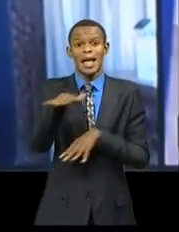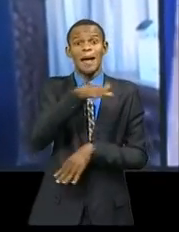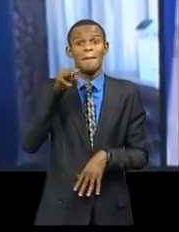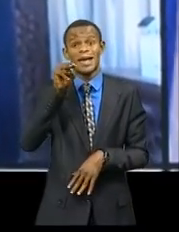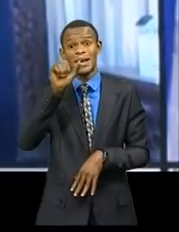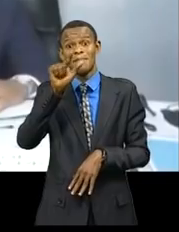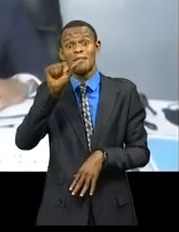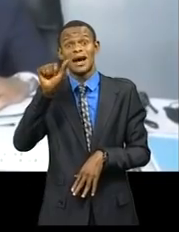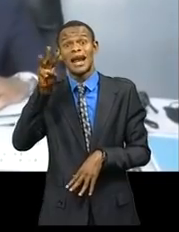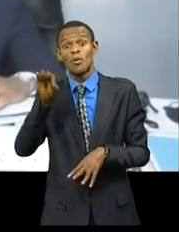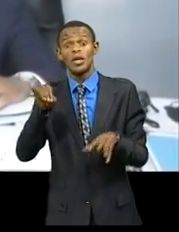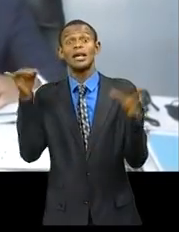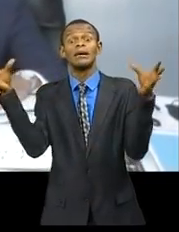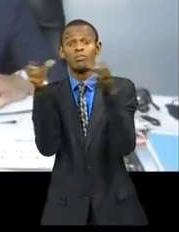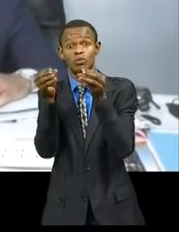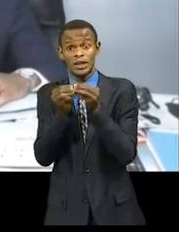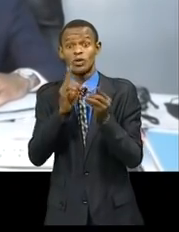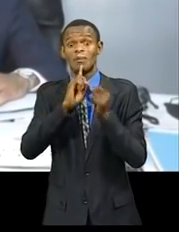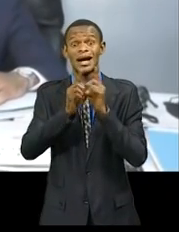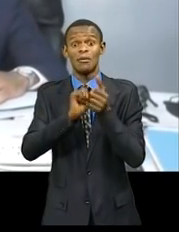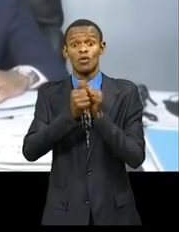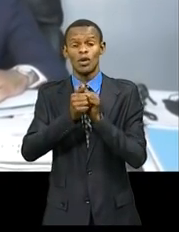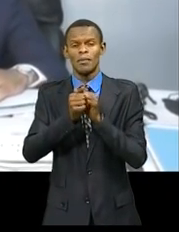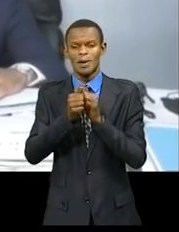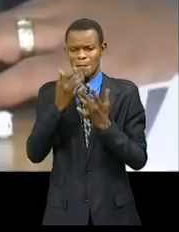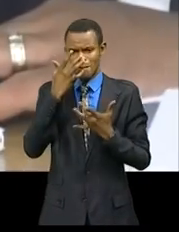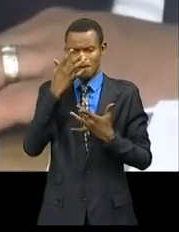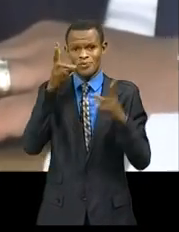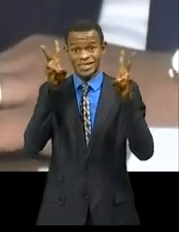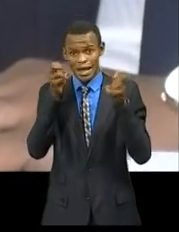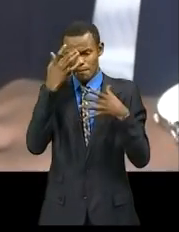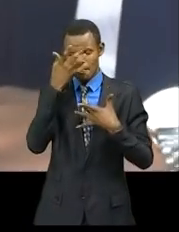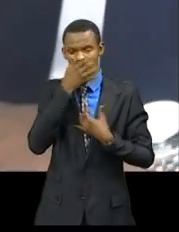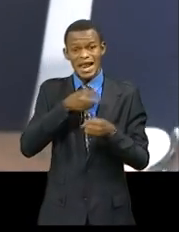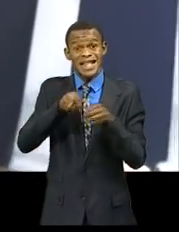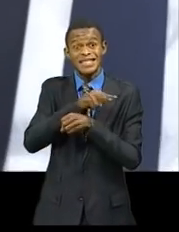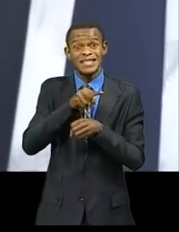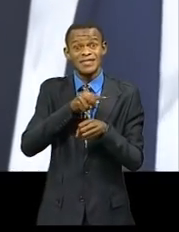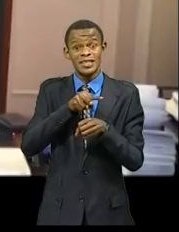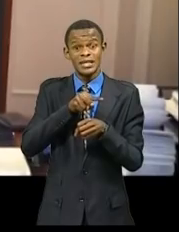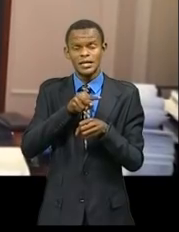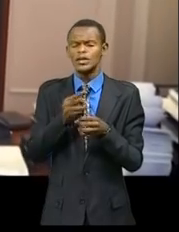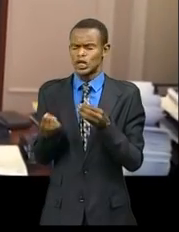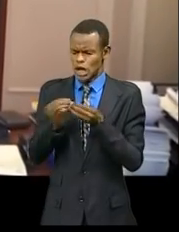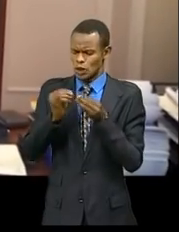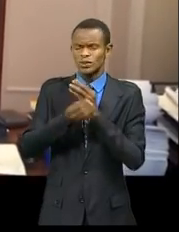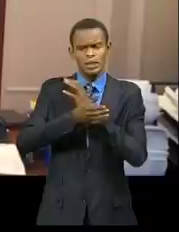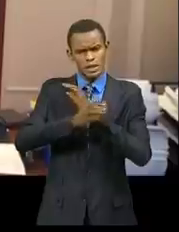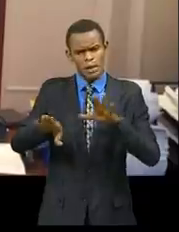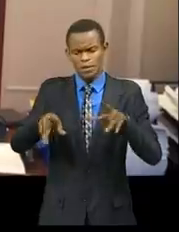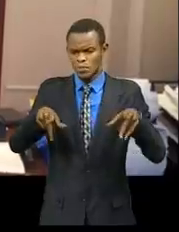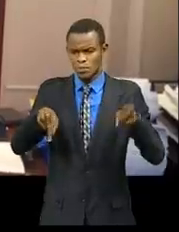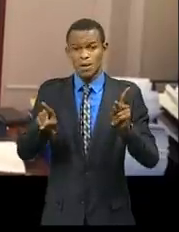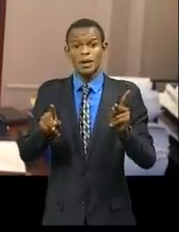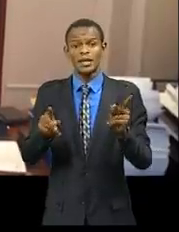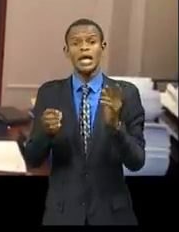productives face à la pandémie de Covid-19 en vue d'une transformation économique et industrielle inclusive et